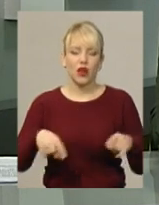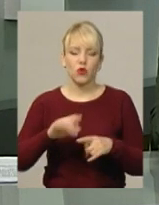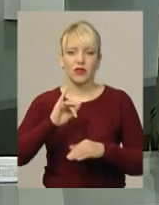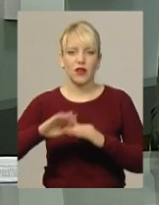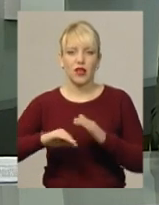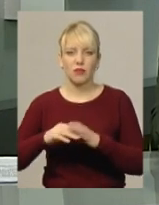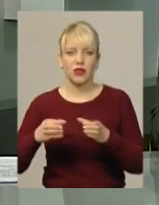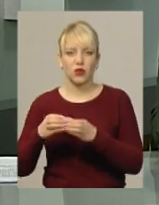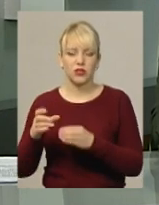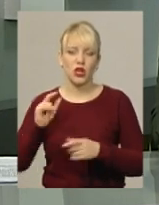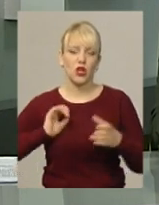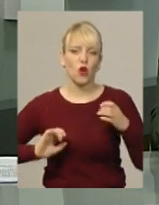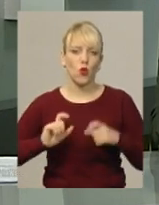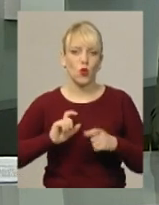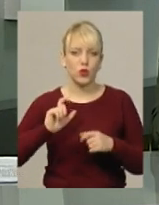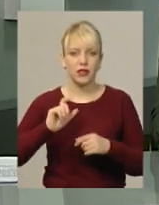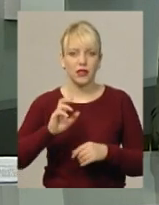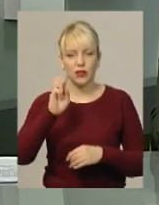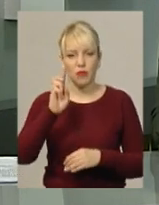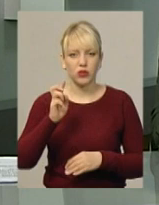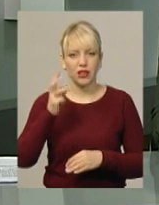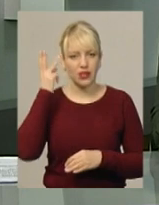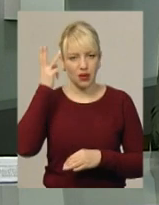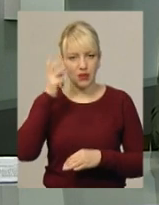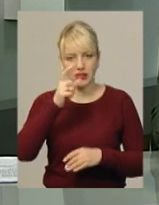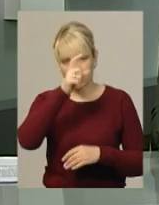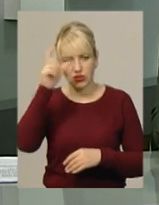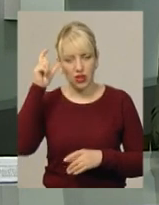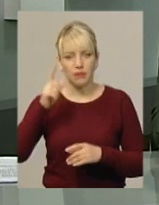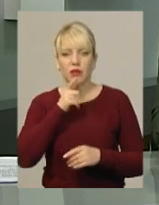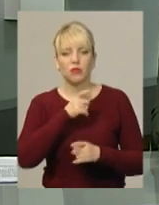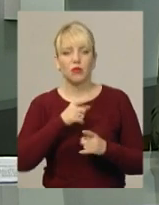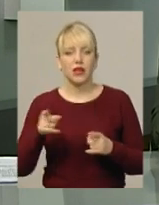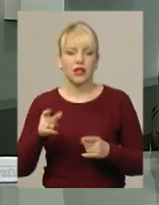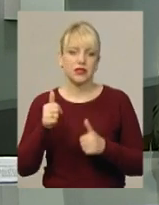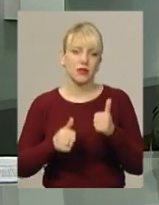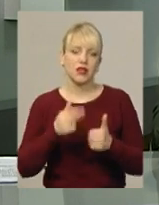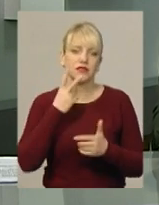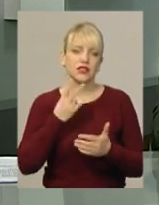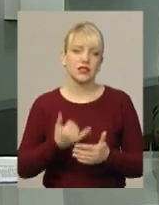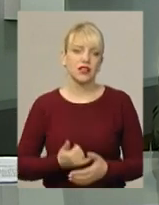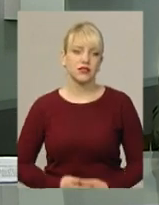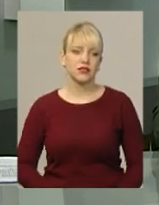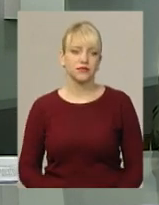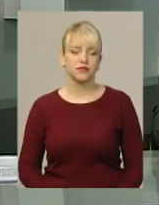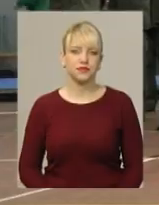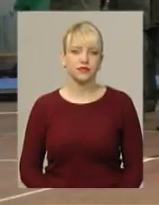Національної академії Держприкордонслужби імені Богдана Хмельницького. Про перебіг змагань у сюжеті Світлани Поробок.